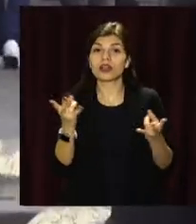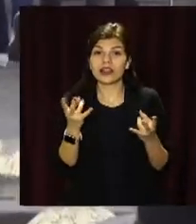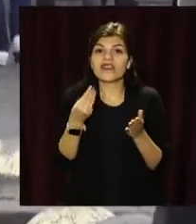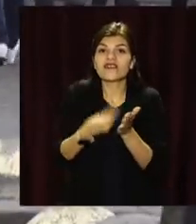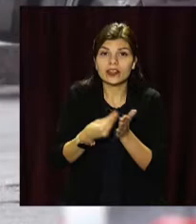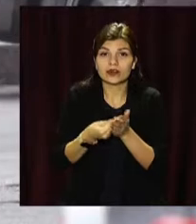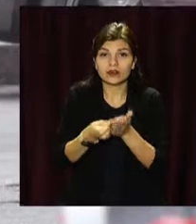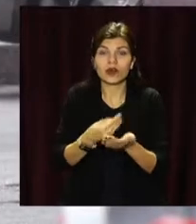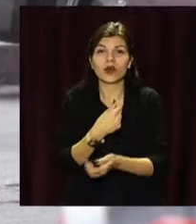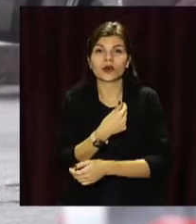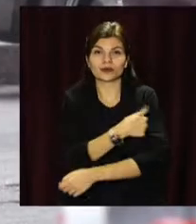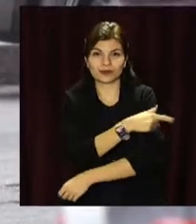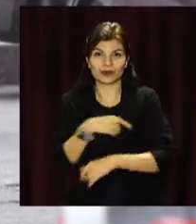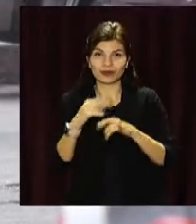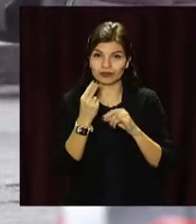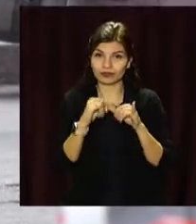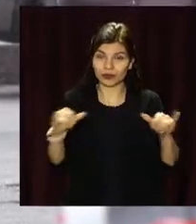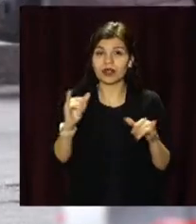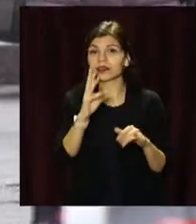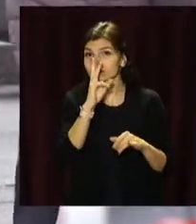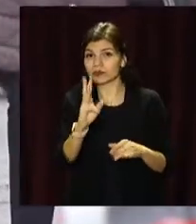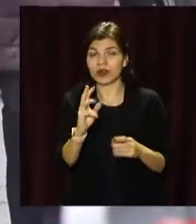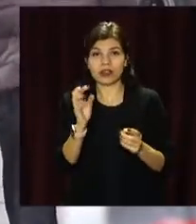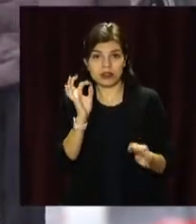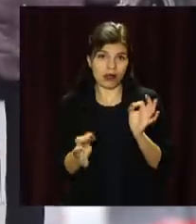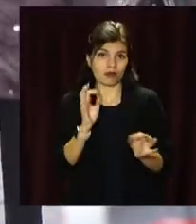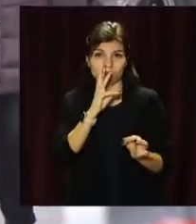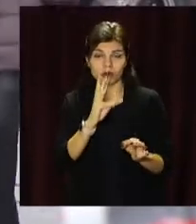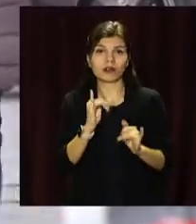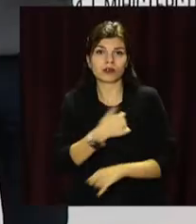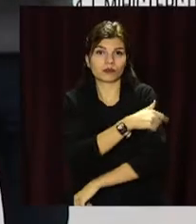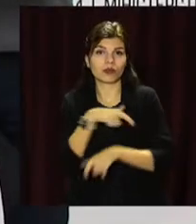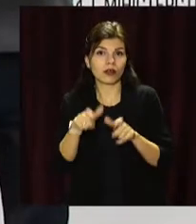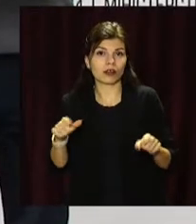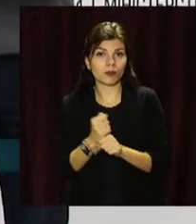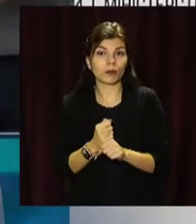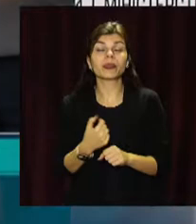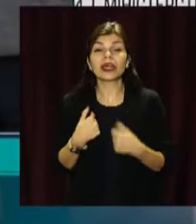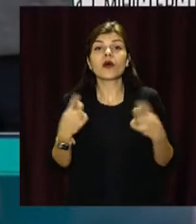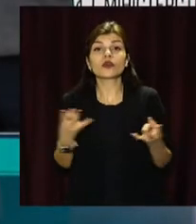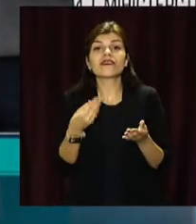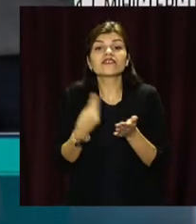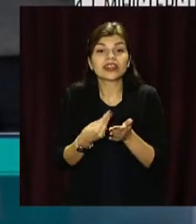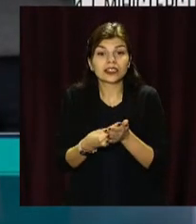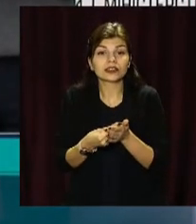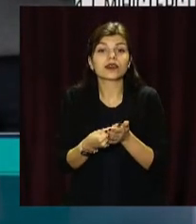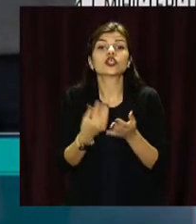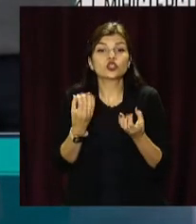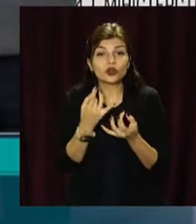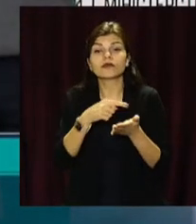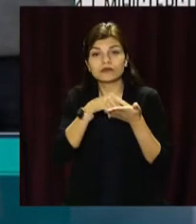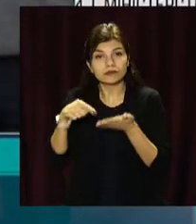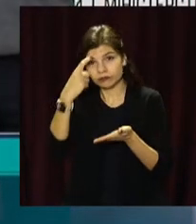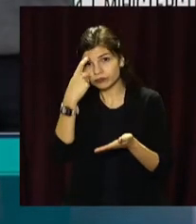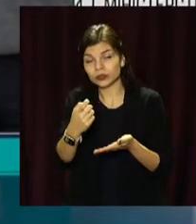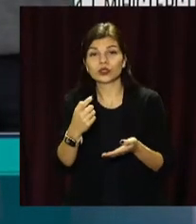фінансування медицини та гідних зарплатах для медперсоналу. Нам треба фінансування, ще раз наголошую, яке